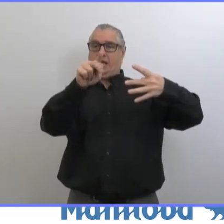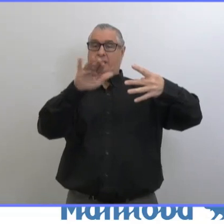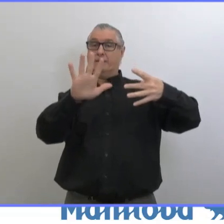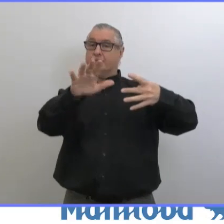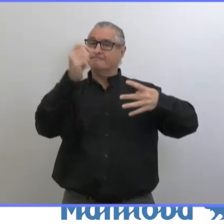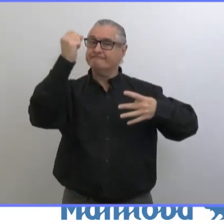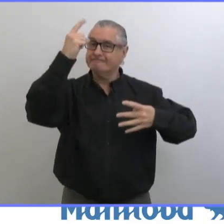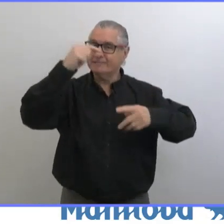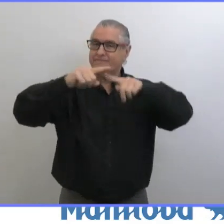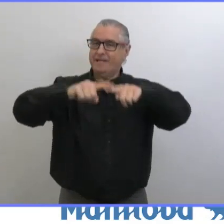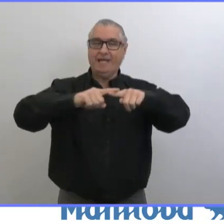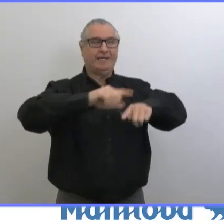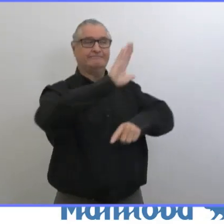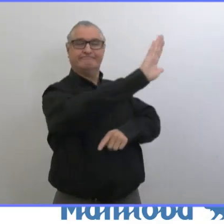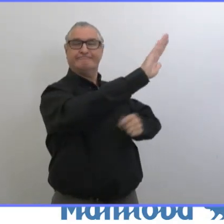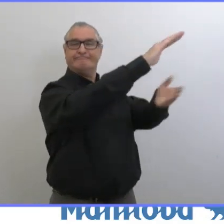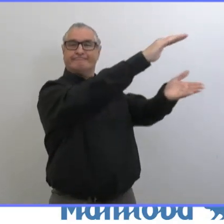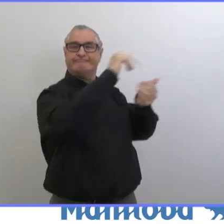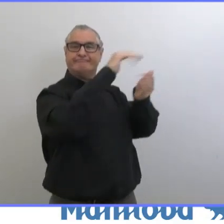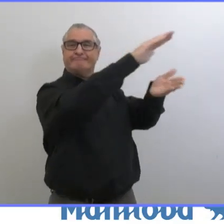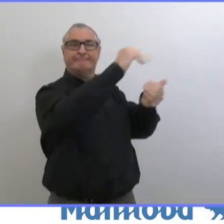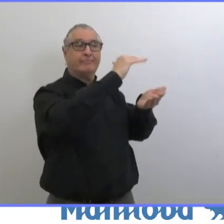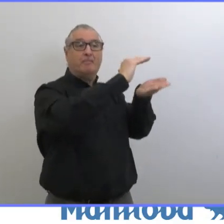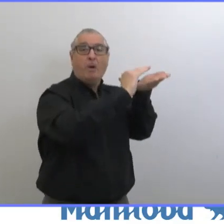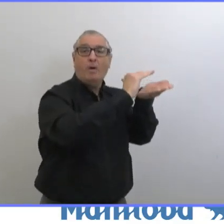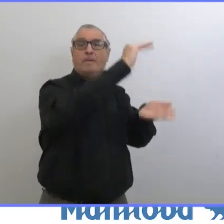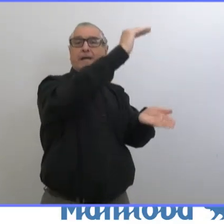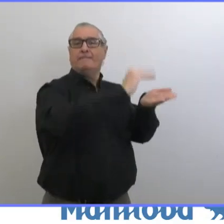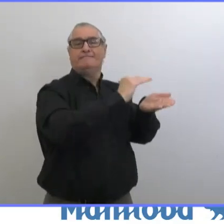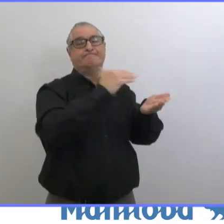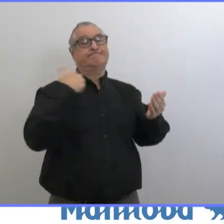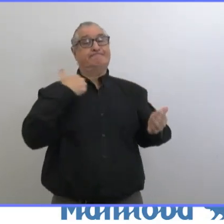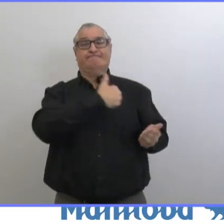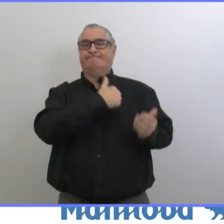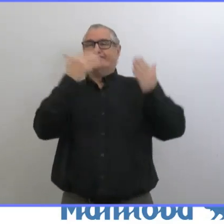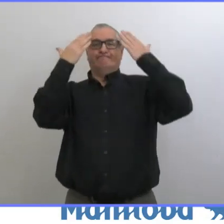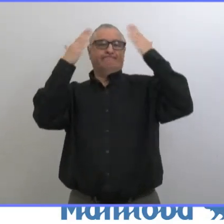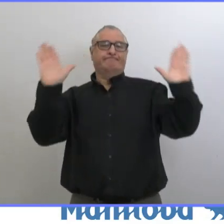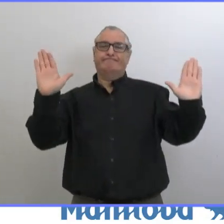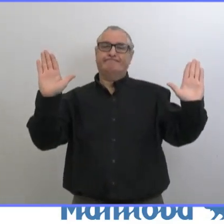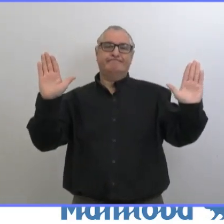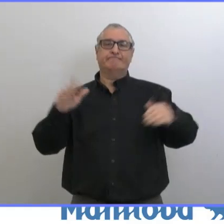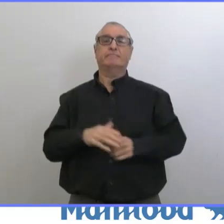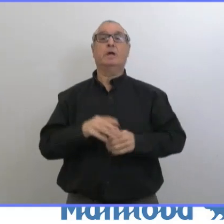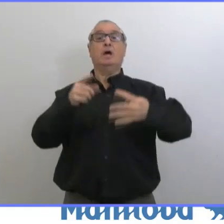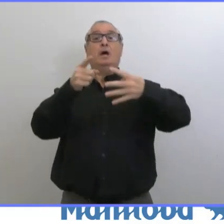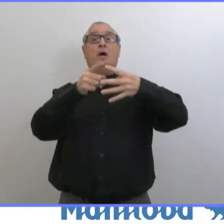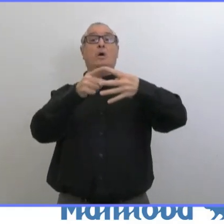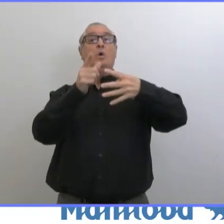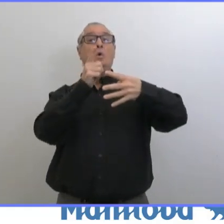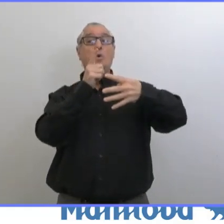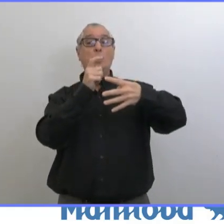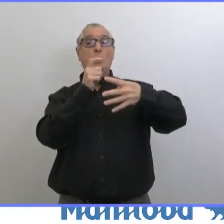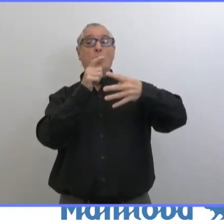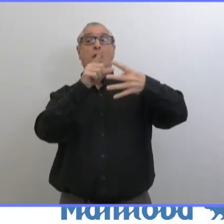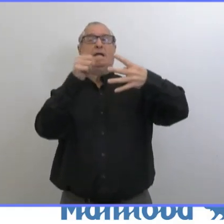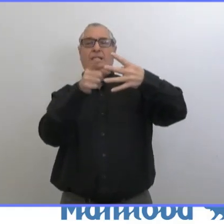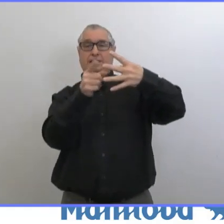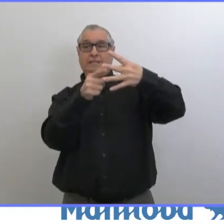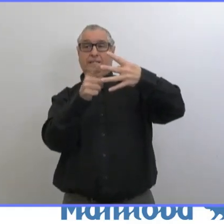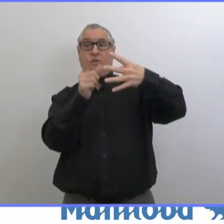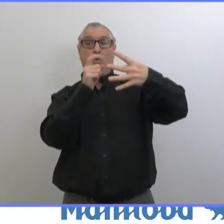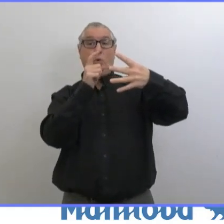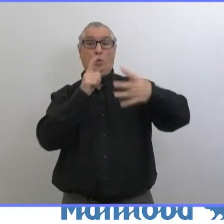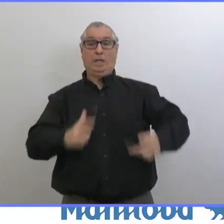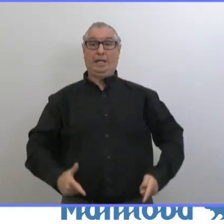Mais tout va dépendre, bien sûr, de l'approvisionnement. Donc, ça, ça comprend tous les travailleurs de la santé, tous les